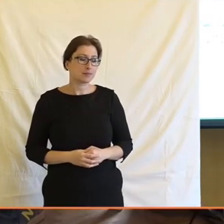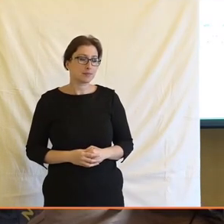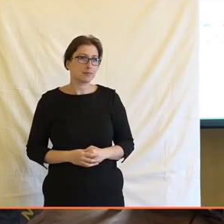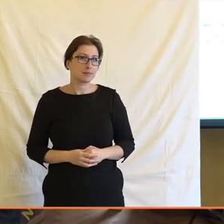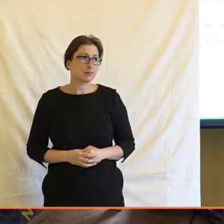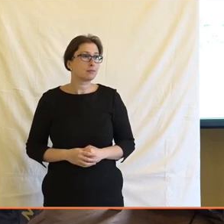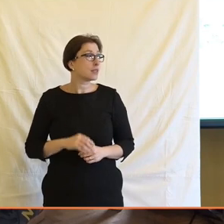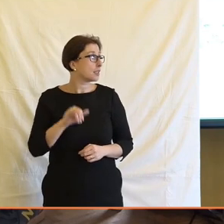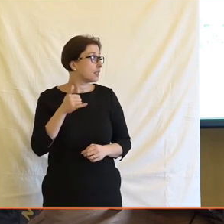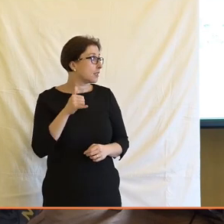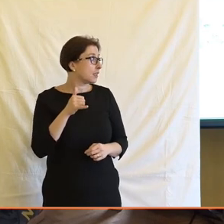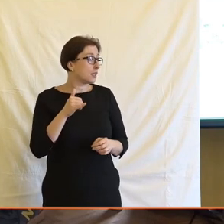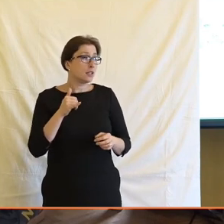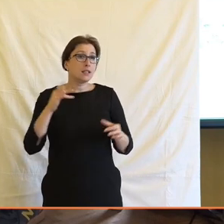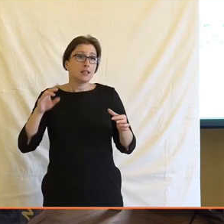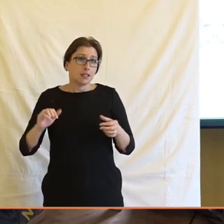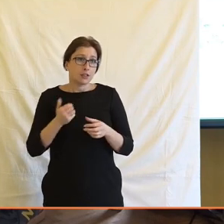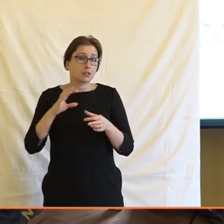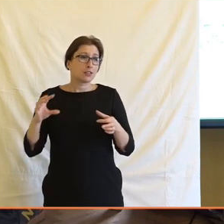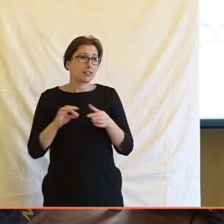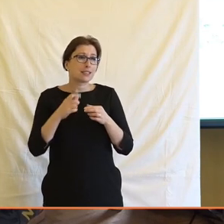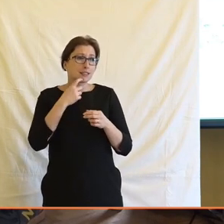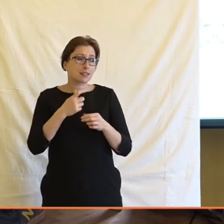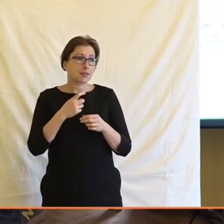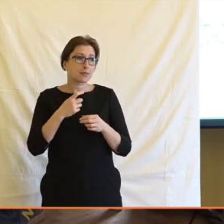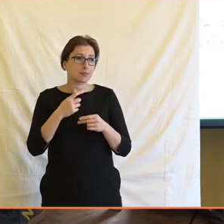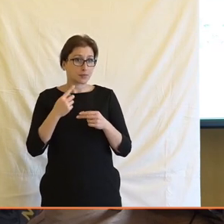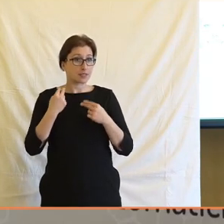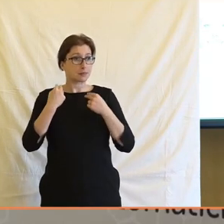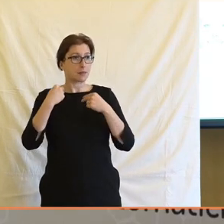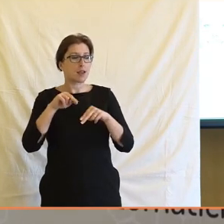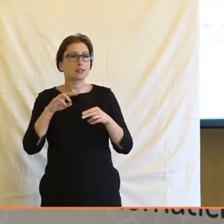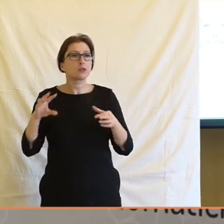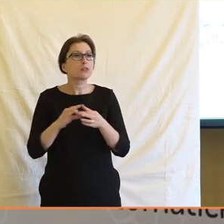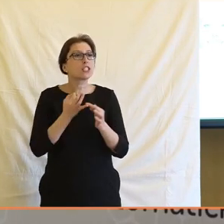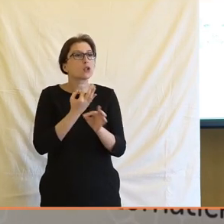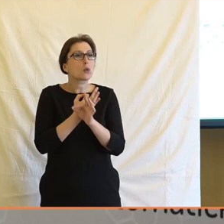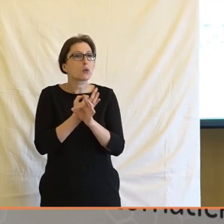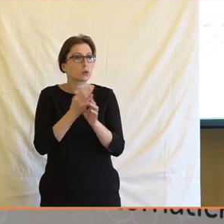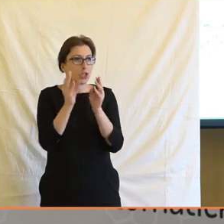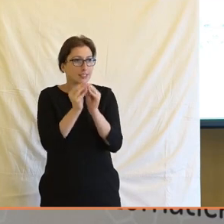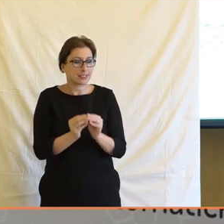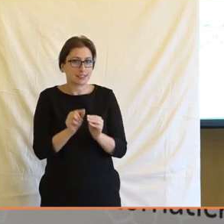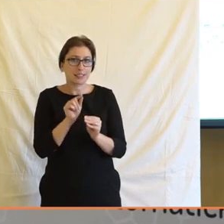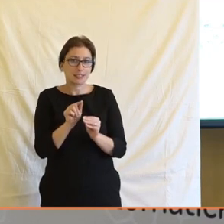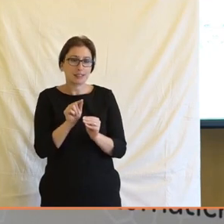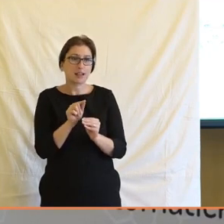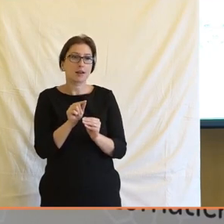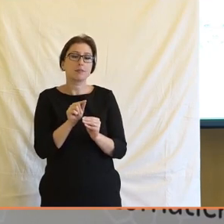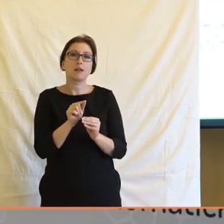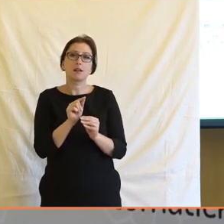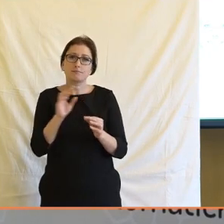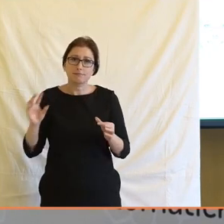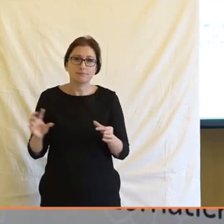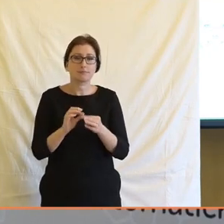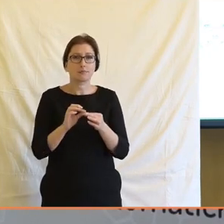Ano, pak právě ještě, když se vrátím k těm doporučujícím systémům, tak pak jako typicky